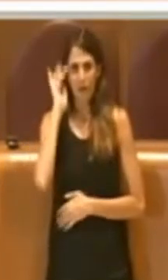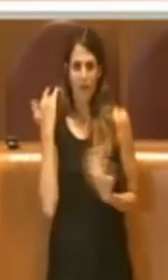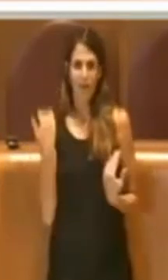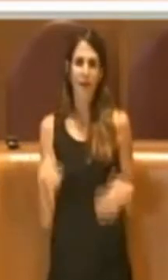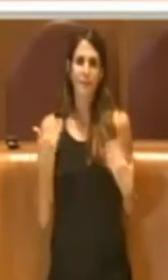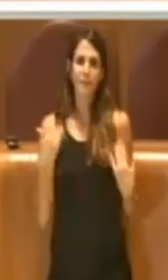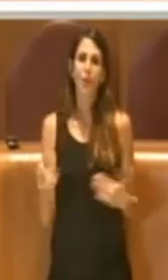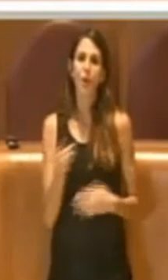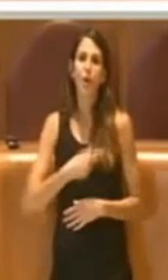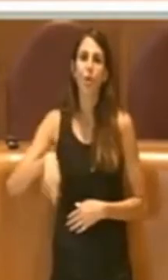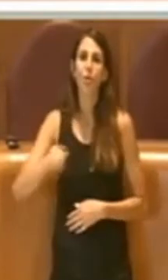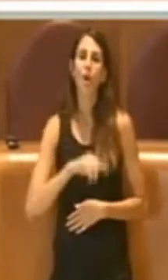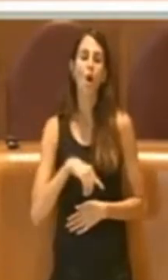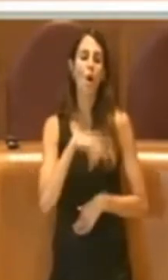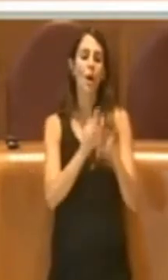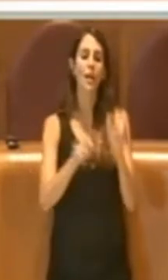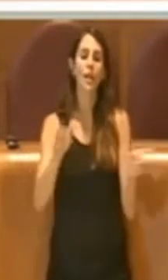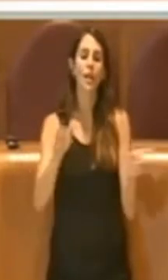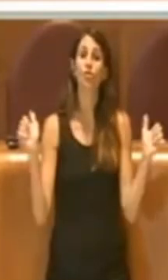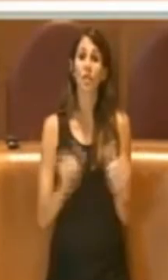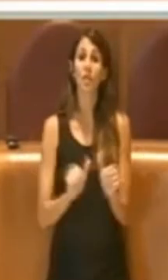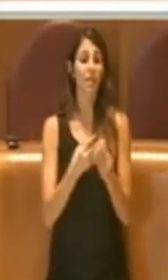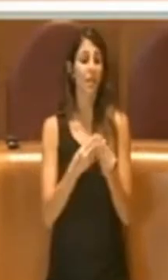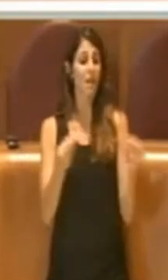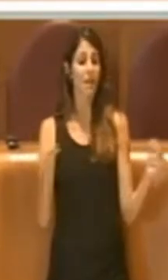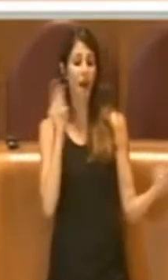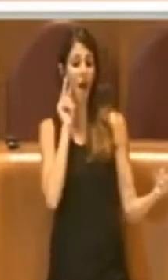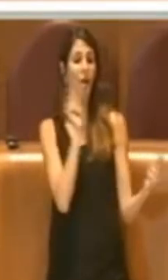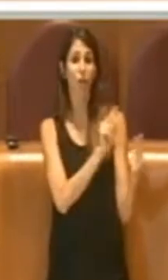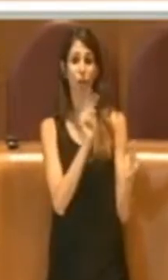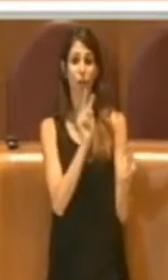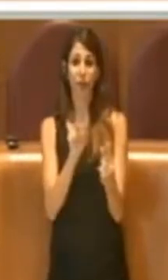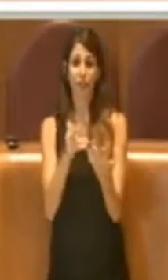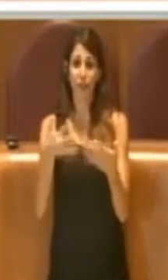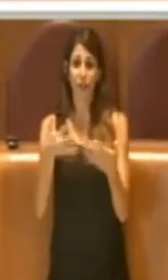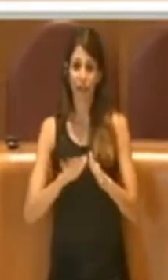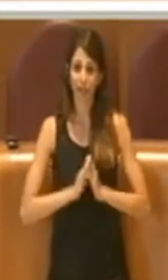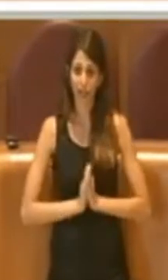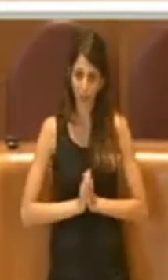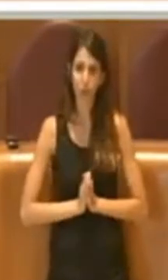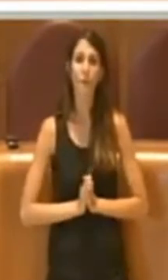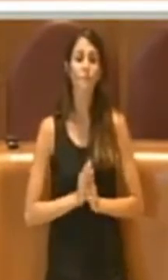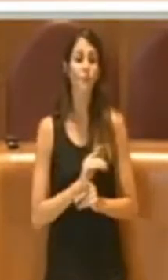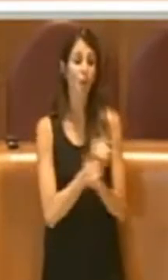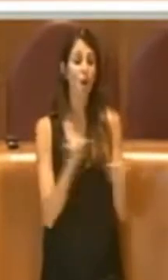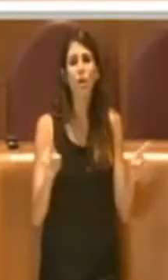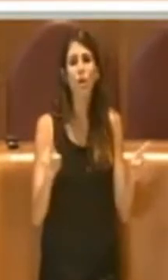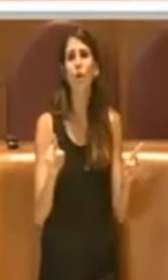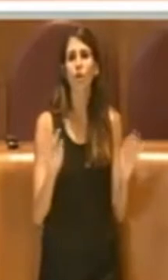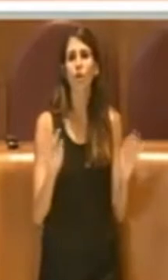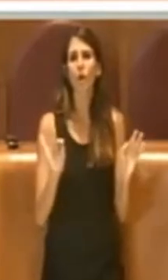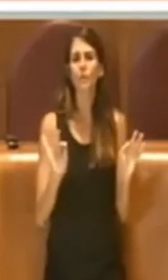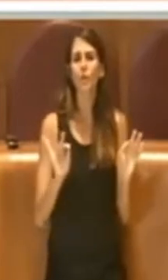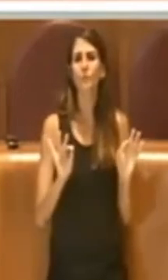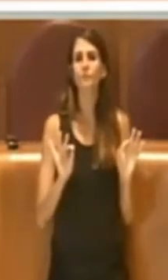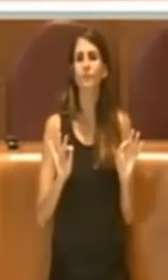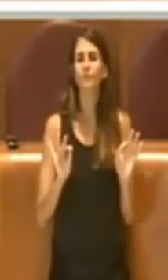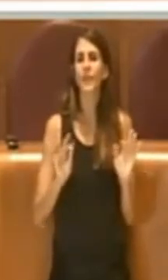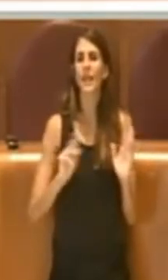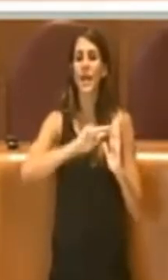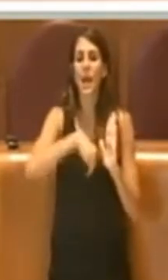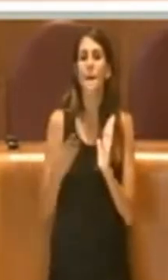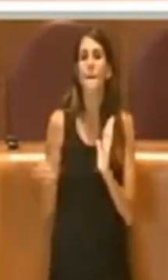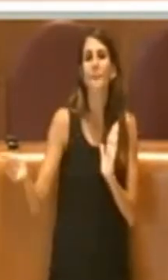però dove abbiamo incontrato molti cittadini, tra l'altro anche sottoscrittori della richiesta, chiamiamola di una petizione per la